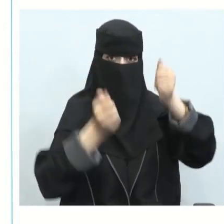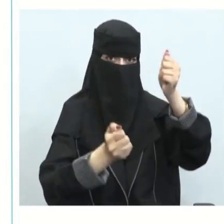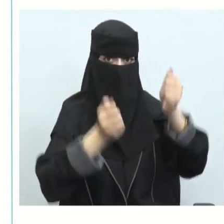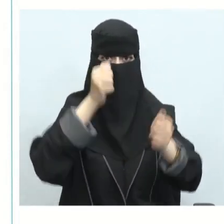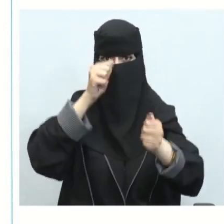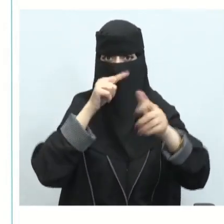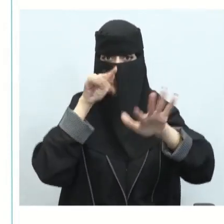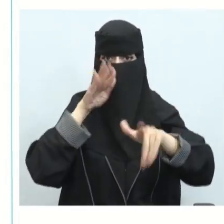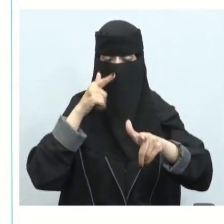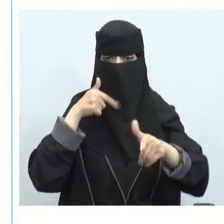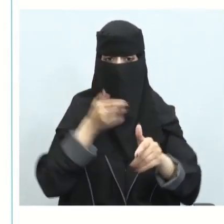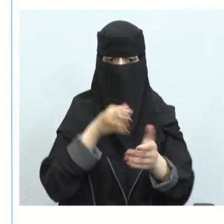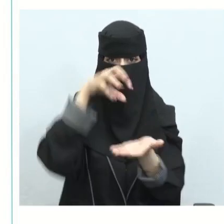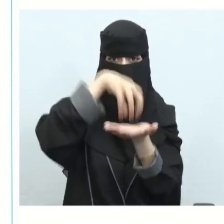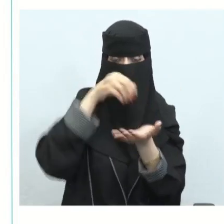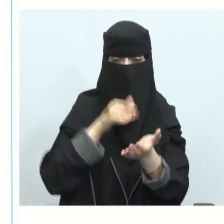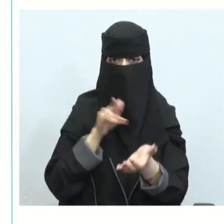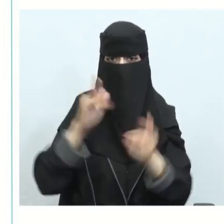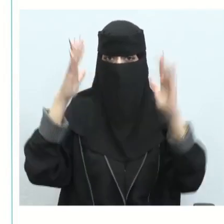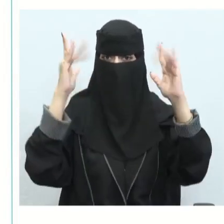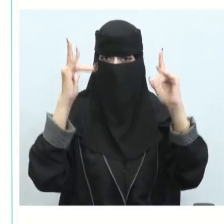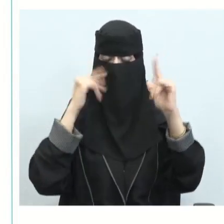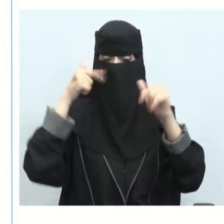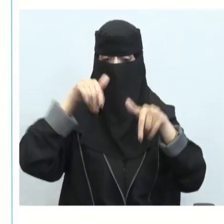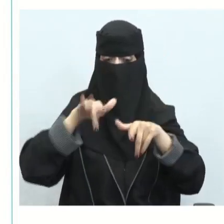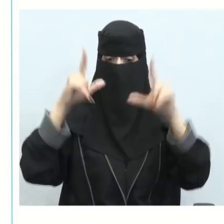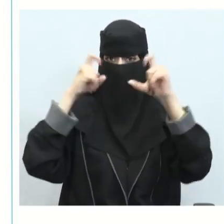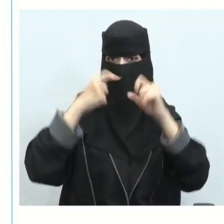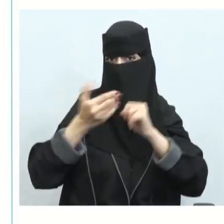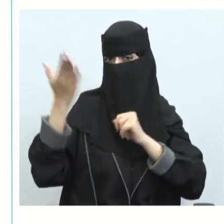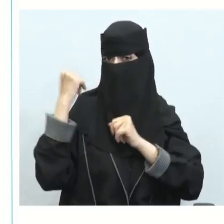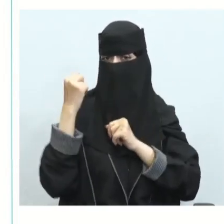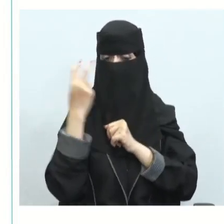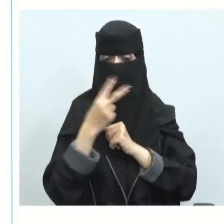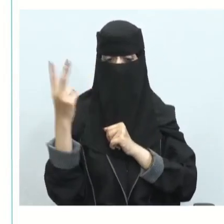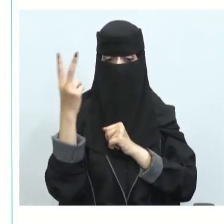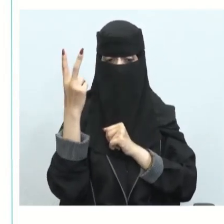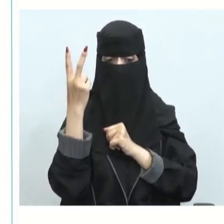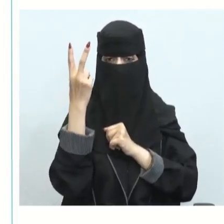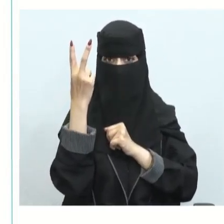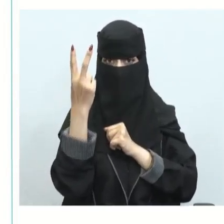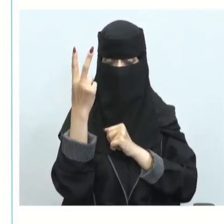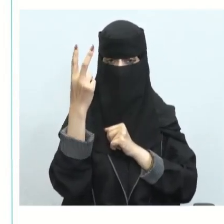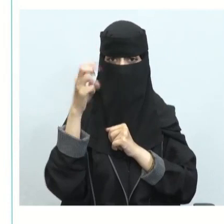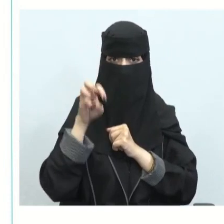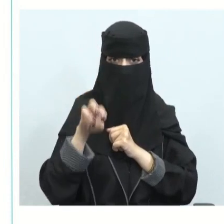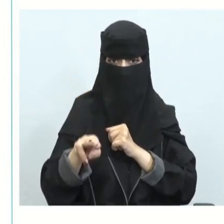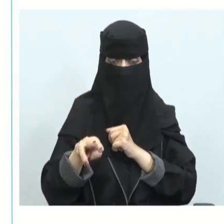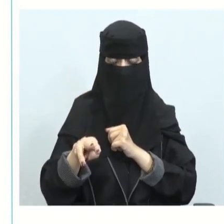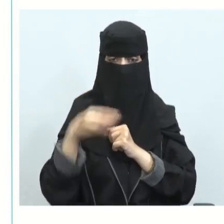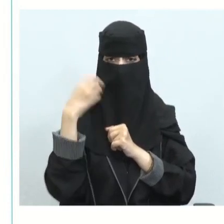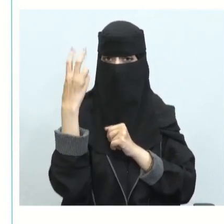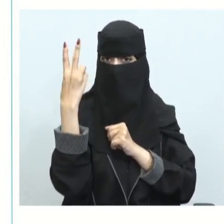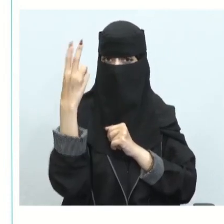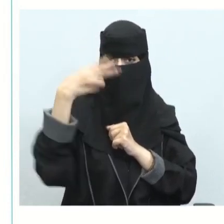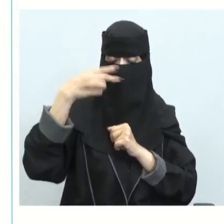جدة هذه الصورة التقضت في عام 2022 دعونا نفكر سويا حول القضايا